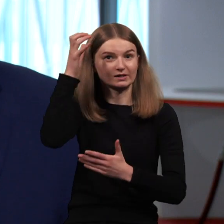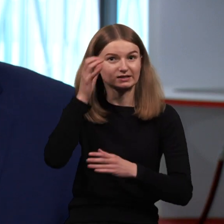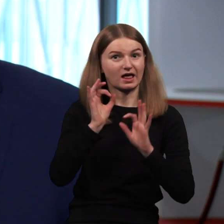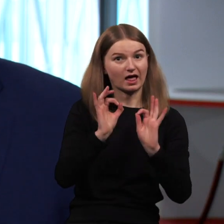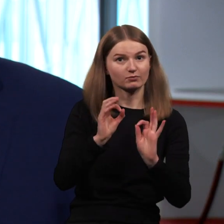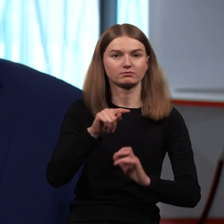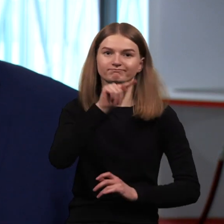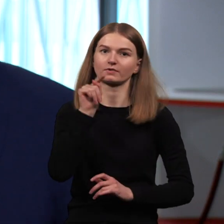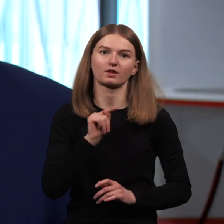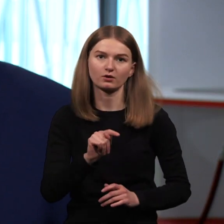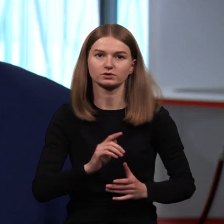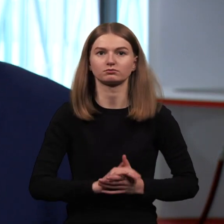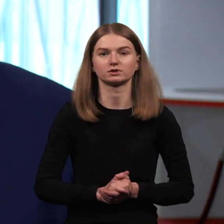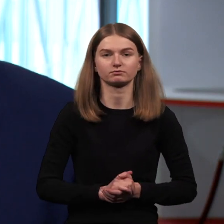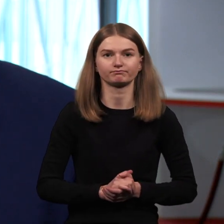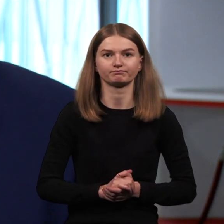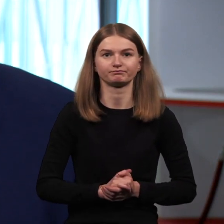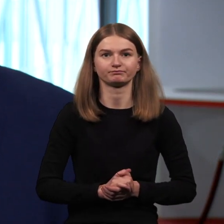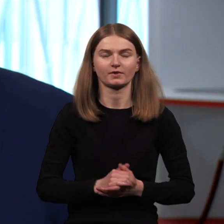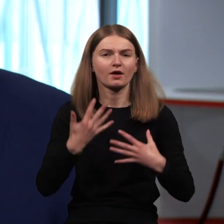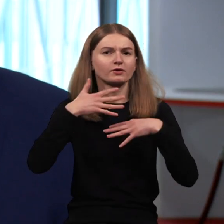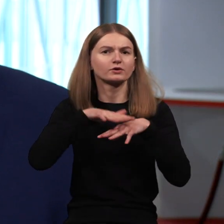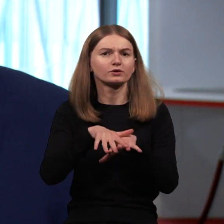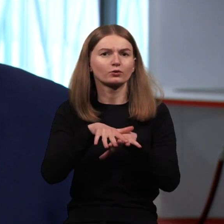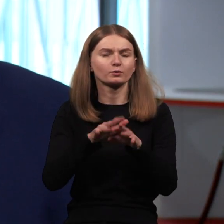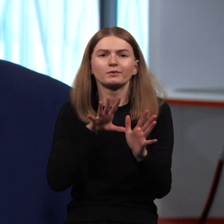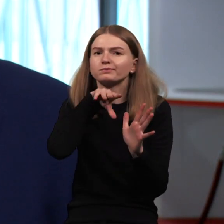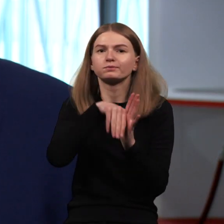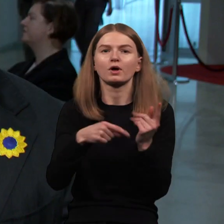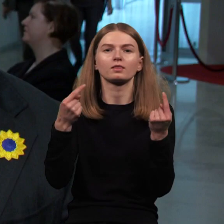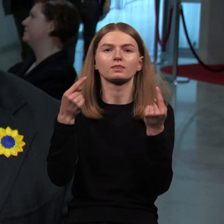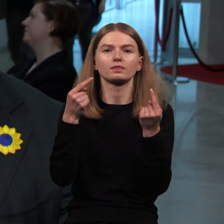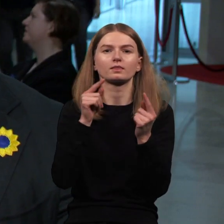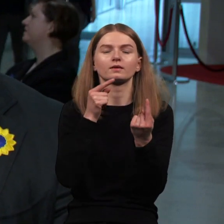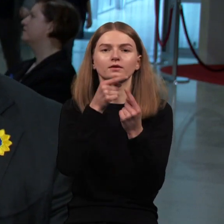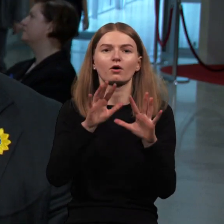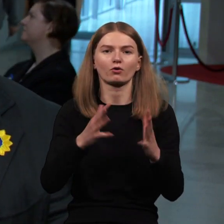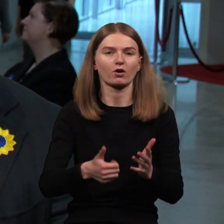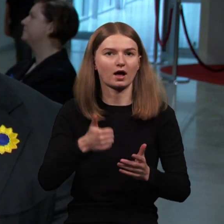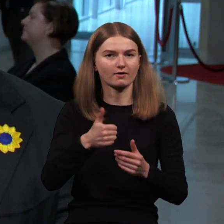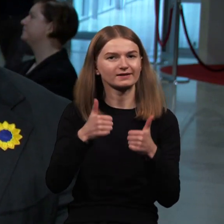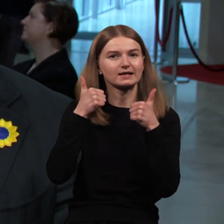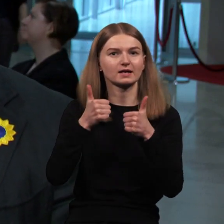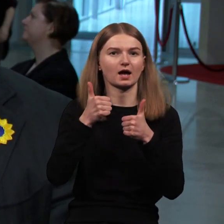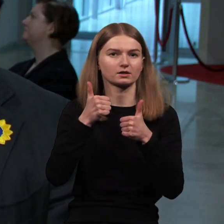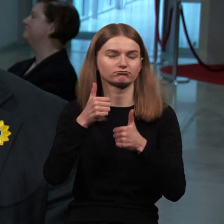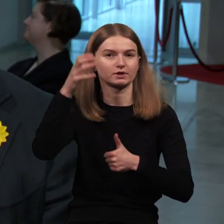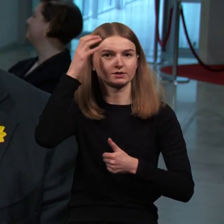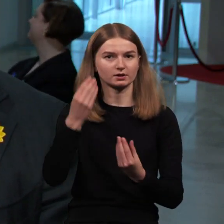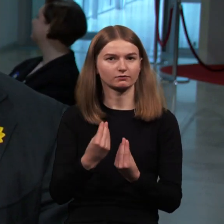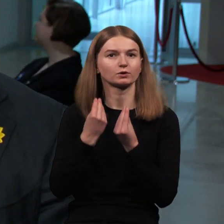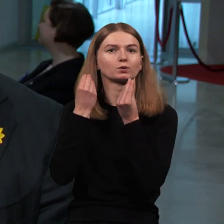Įtraukumo asmė yra ir tame, kad tas vaikas gautų gerą išsilavinimą. Reaguojant į tai, kad noriuksiojo pirmos dienos